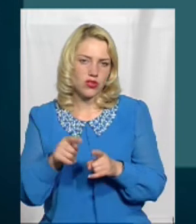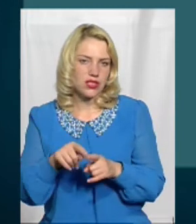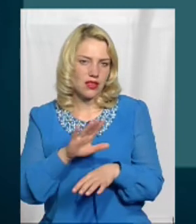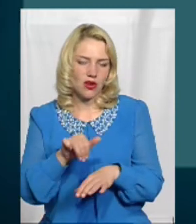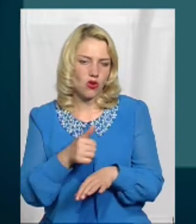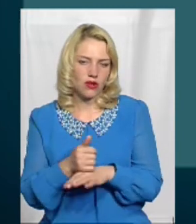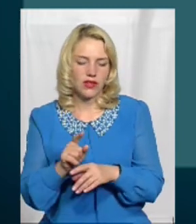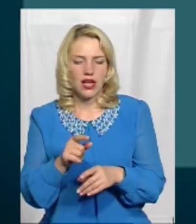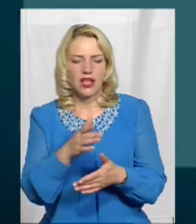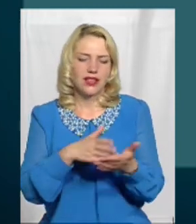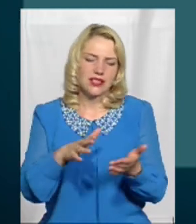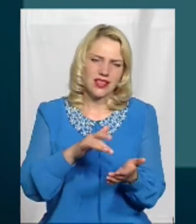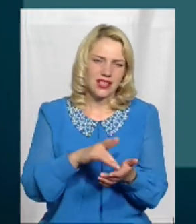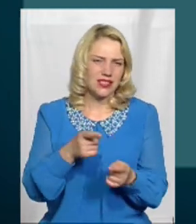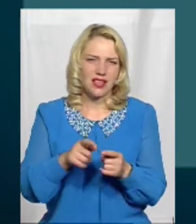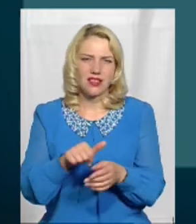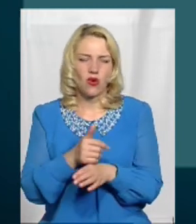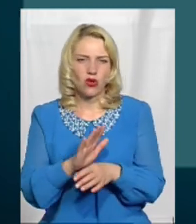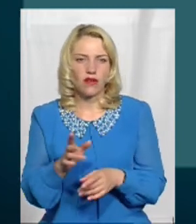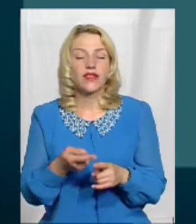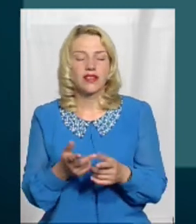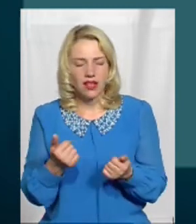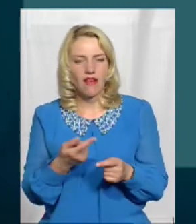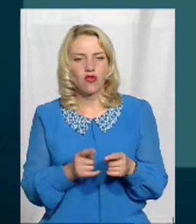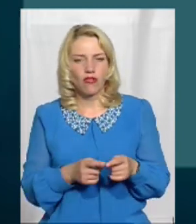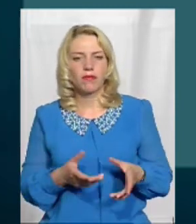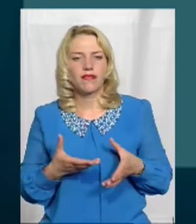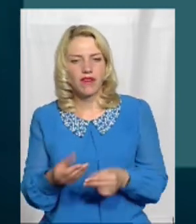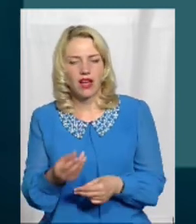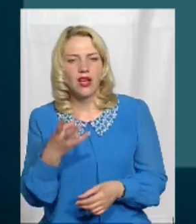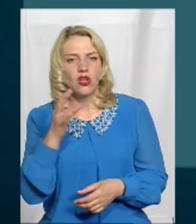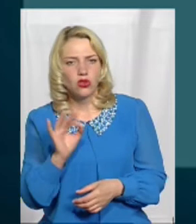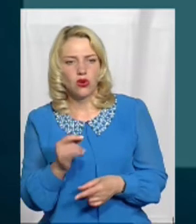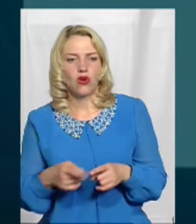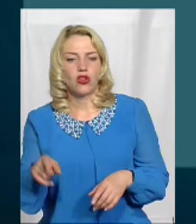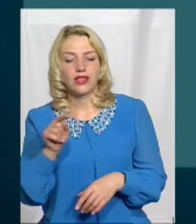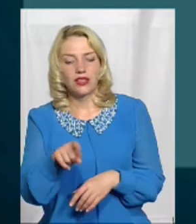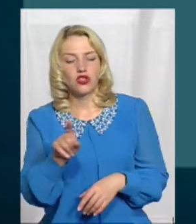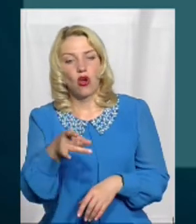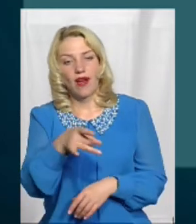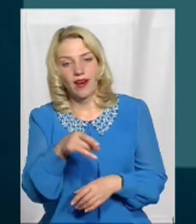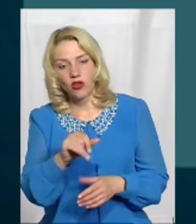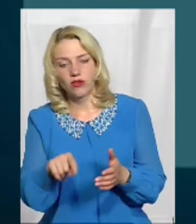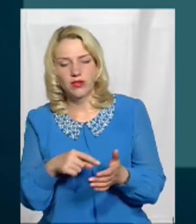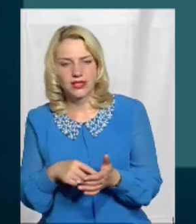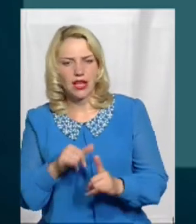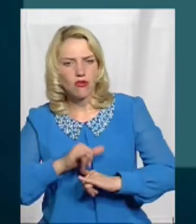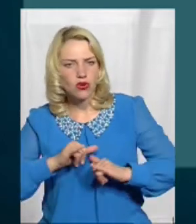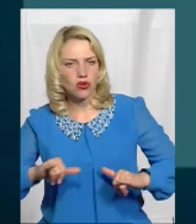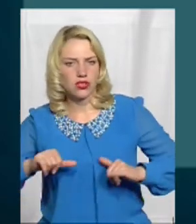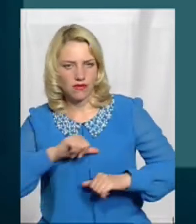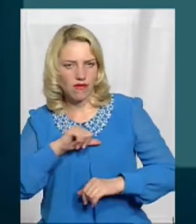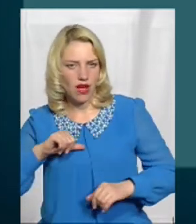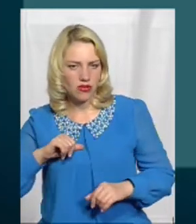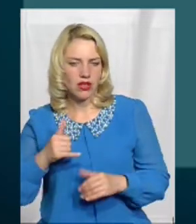що там децентралізація вплинула Ну звичайно, вона впливає на деякі процеси Але те, що район і міста динамічно розвиваються Останніх вже